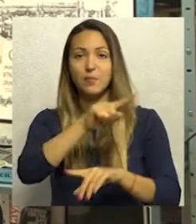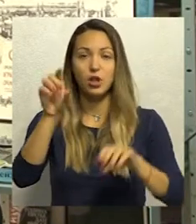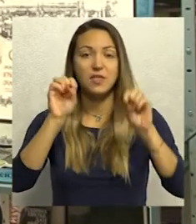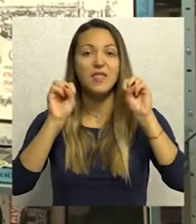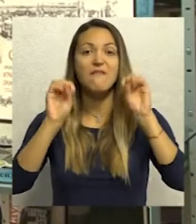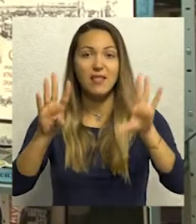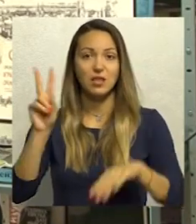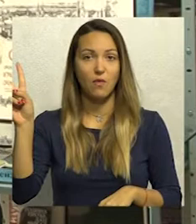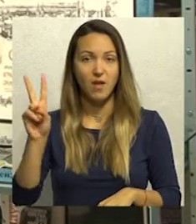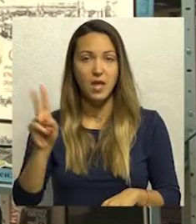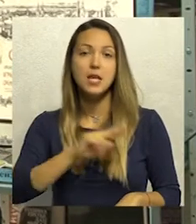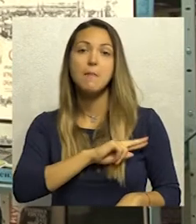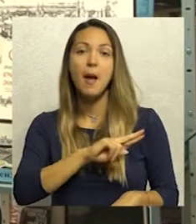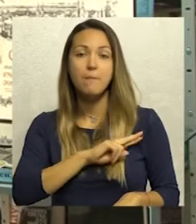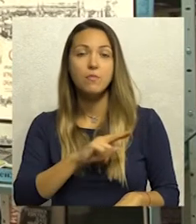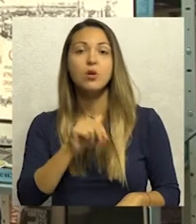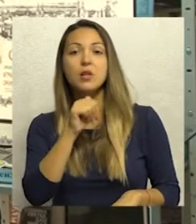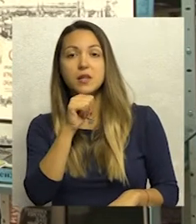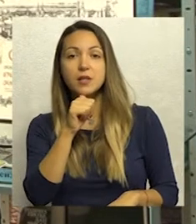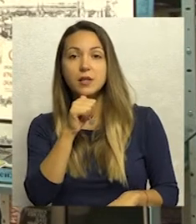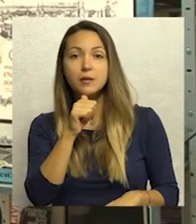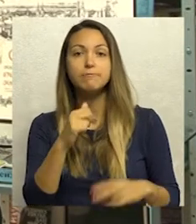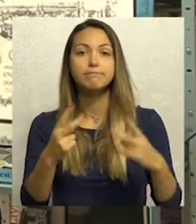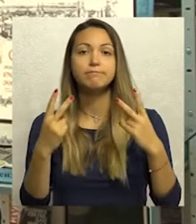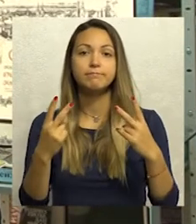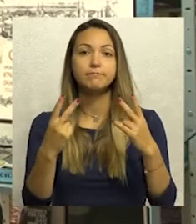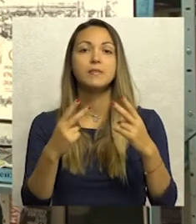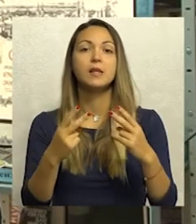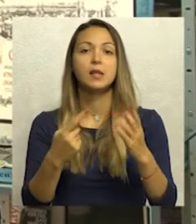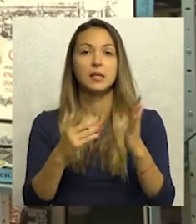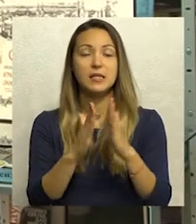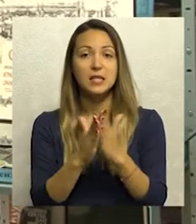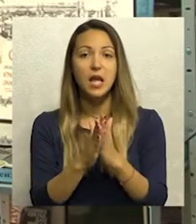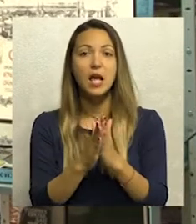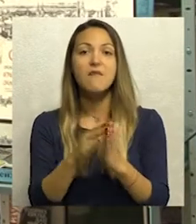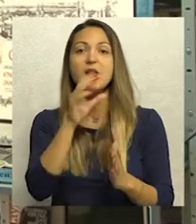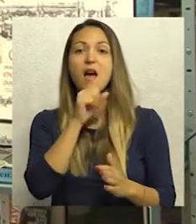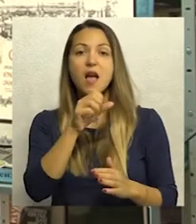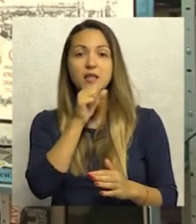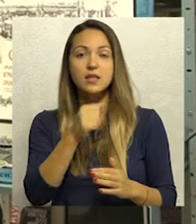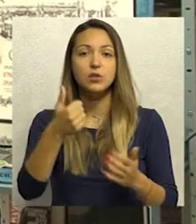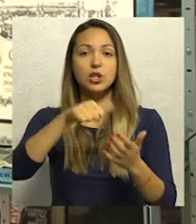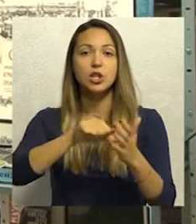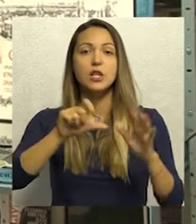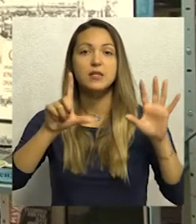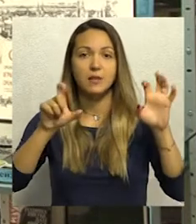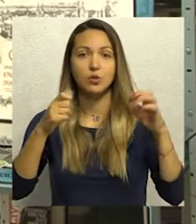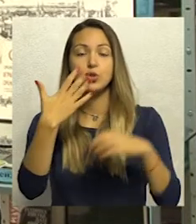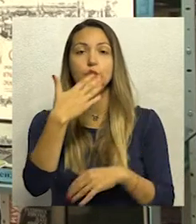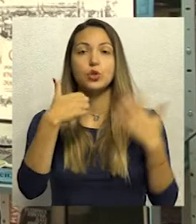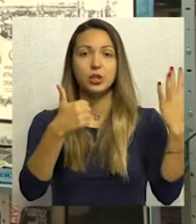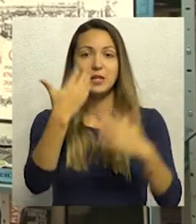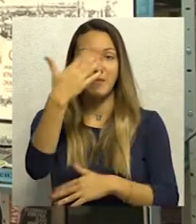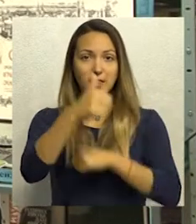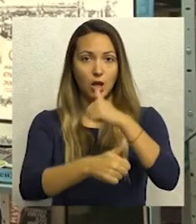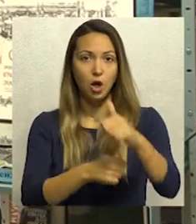a imamo i jedno unikatno izdanje francuske moderne filozofije iz 1765. godine, a uz ovu knjigu još je